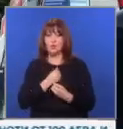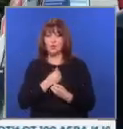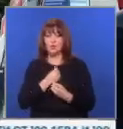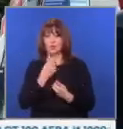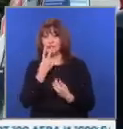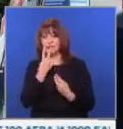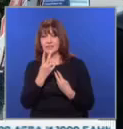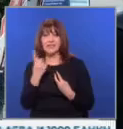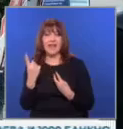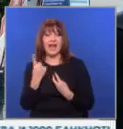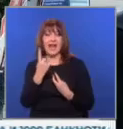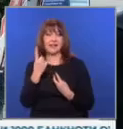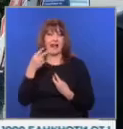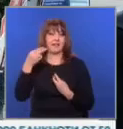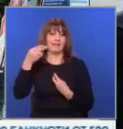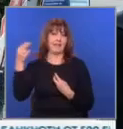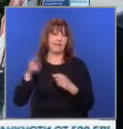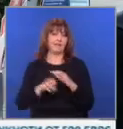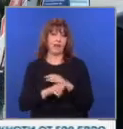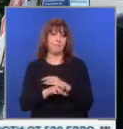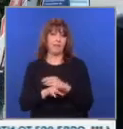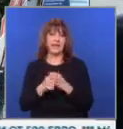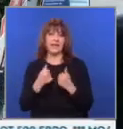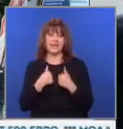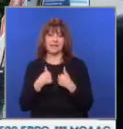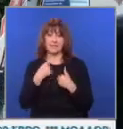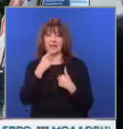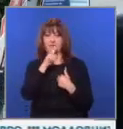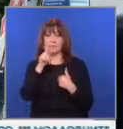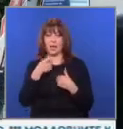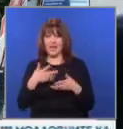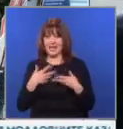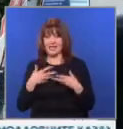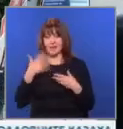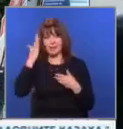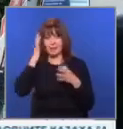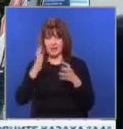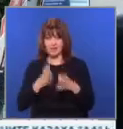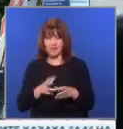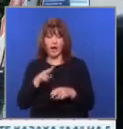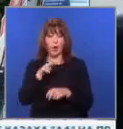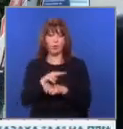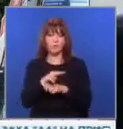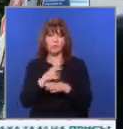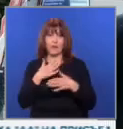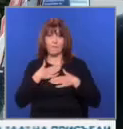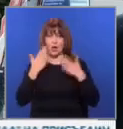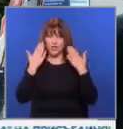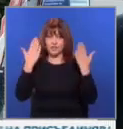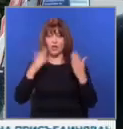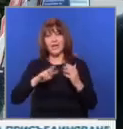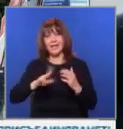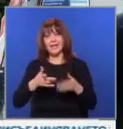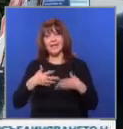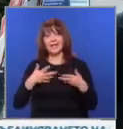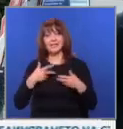открои една единствена тема в тази кампания. Но за мен въпрос е искам ли правителството да контролира живота ми или искам